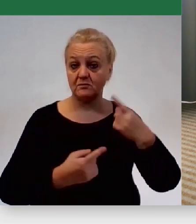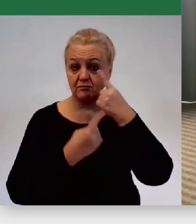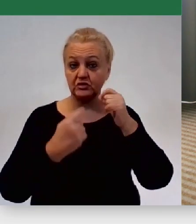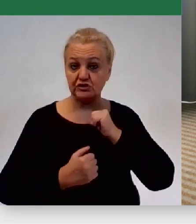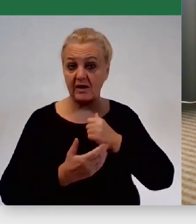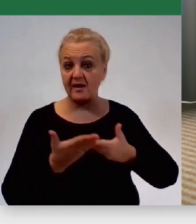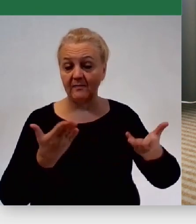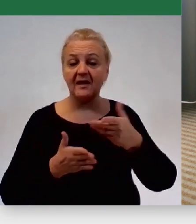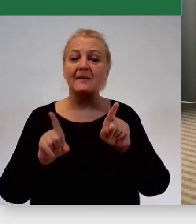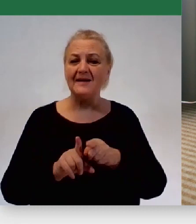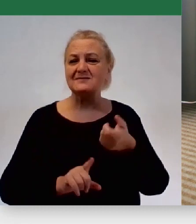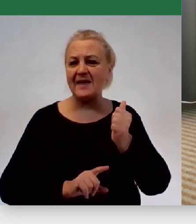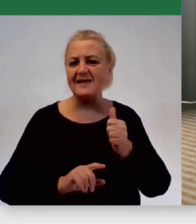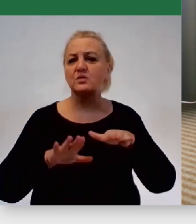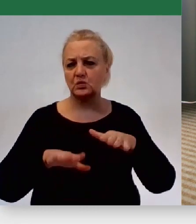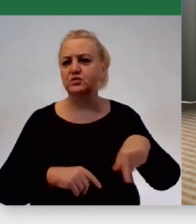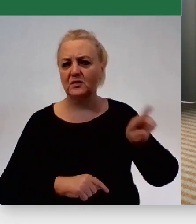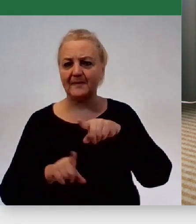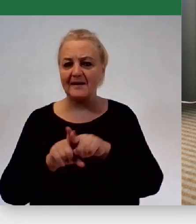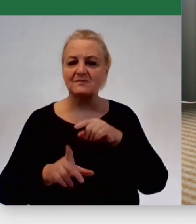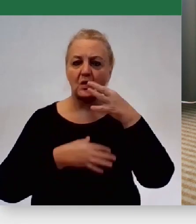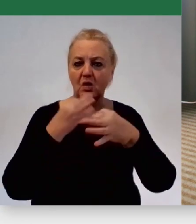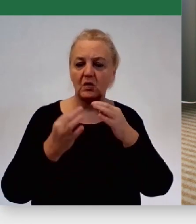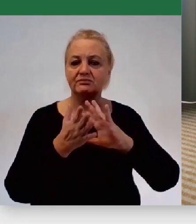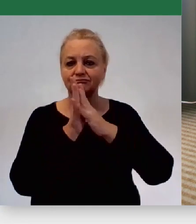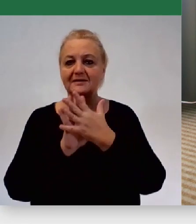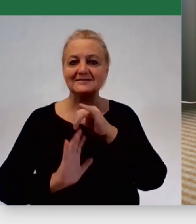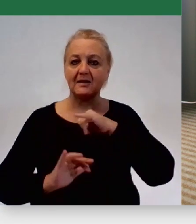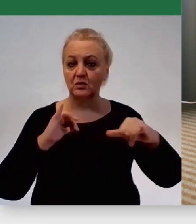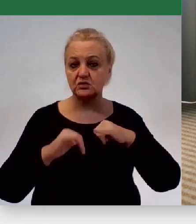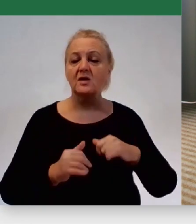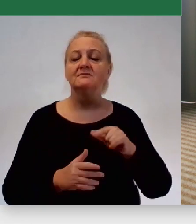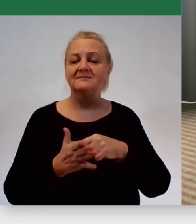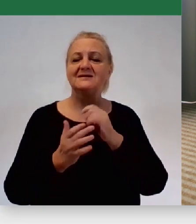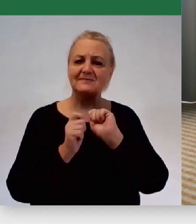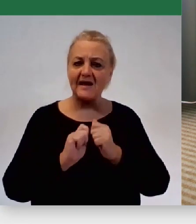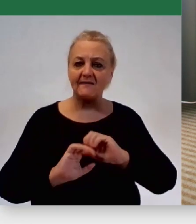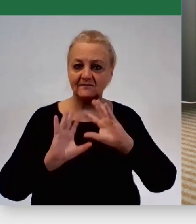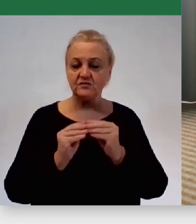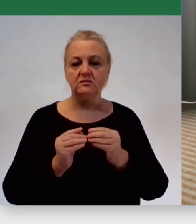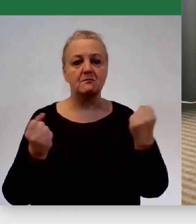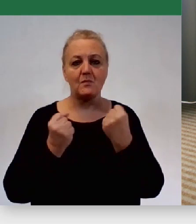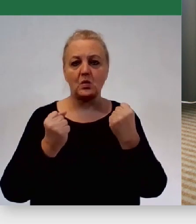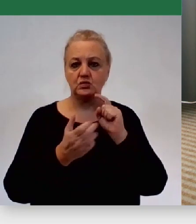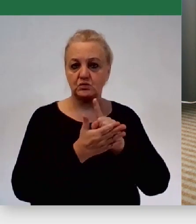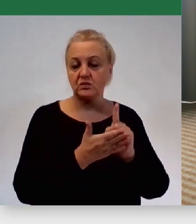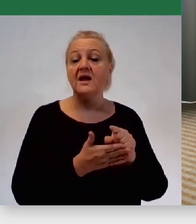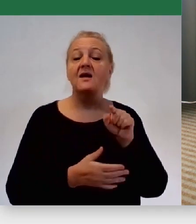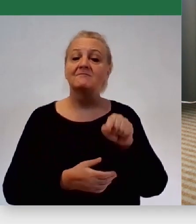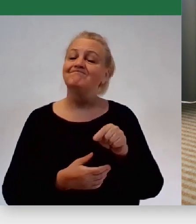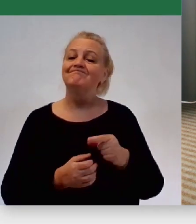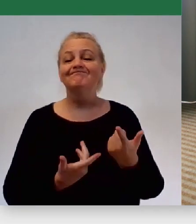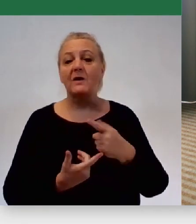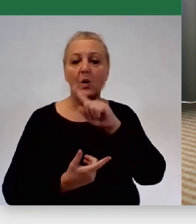sobie, zresztą też wielu ekspertów mówiąc o transformacji samorządowej i reformie samorządowej jako wielkim sukcesie, nie jest takie czytelne dla